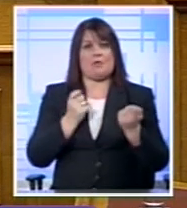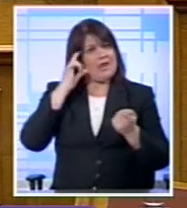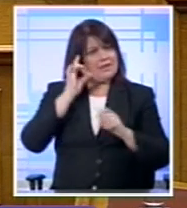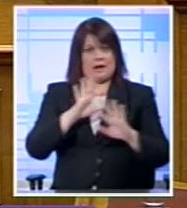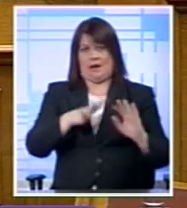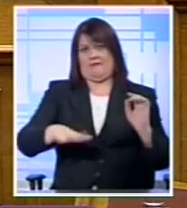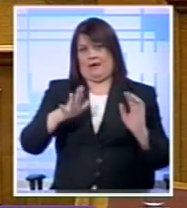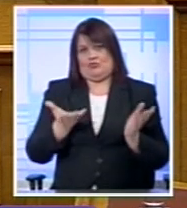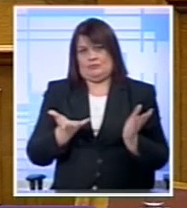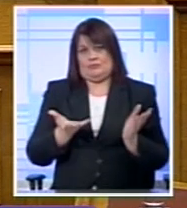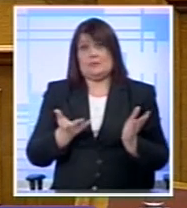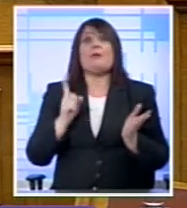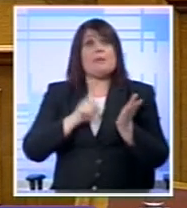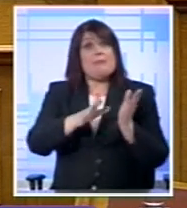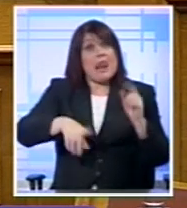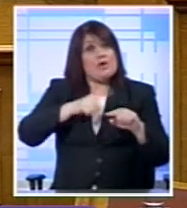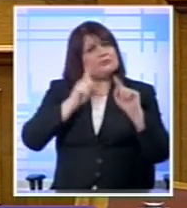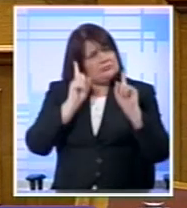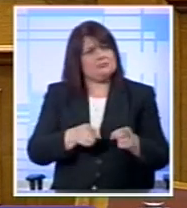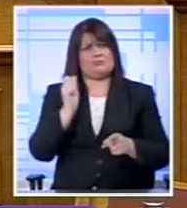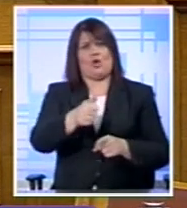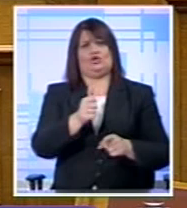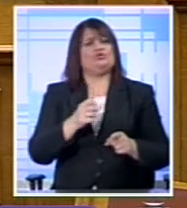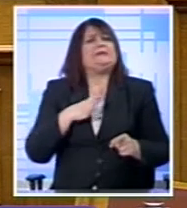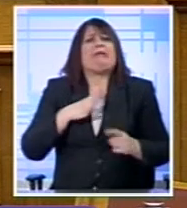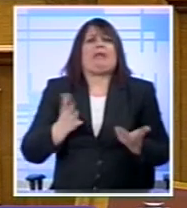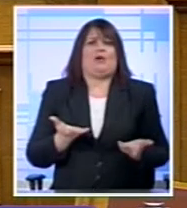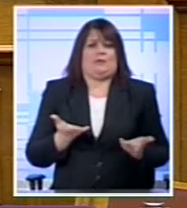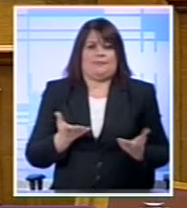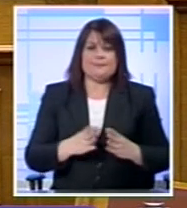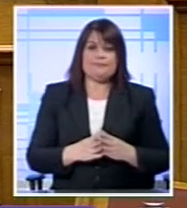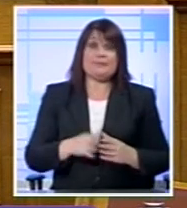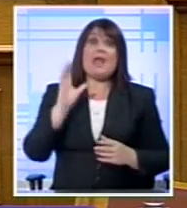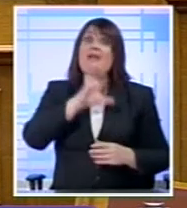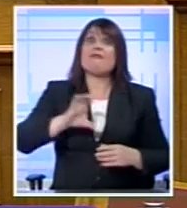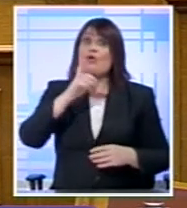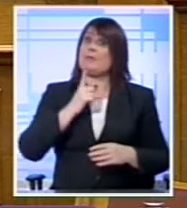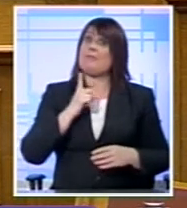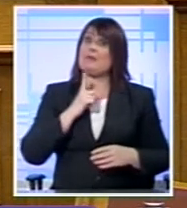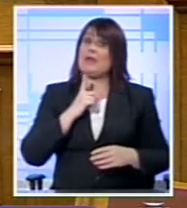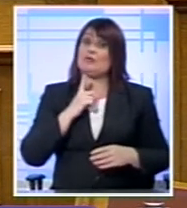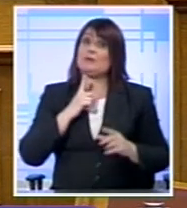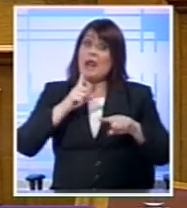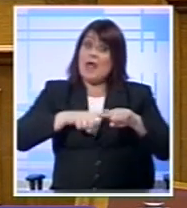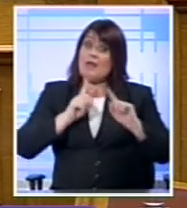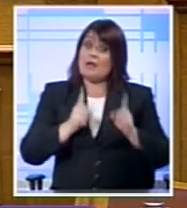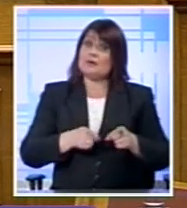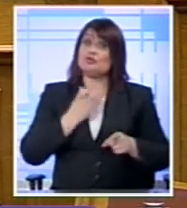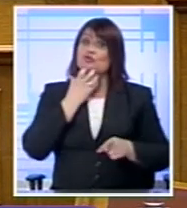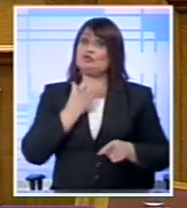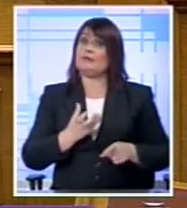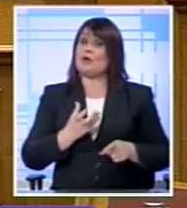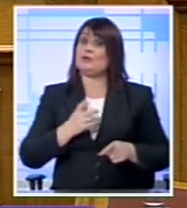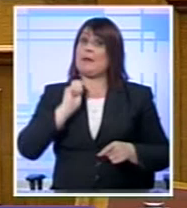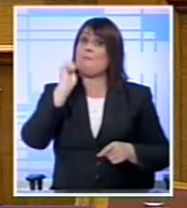αποφασίσει και ο ίδιος ο λαός τη θέλει Όπως πολύ λογικά να μένουν και οι εταίροι μας Χρειάζεται σοβαρότητα από όλο τον